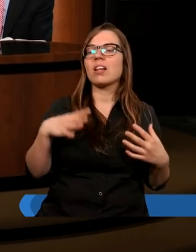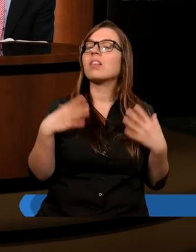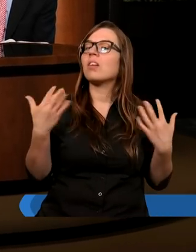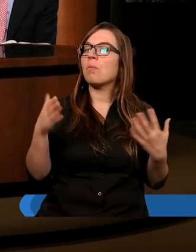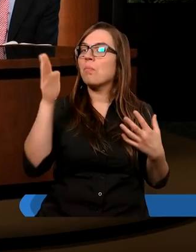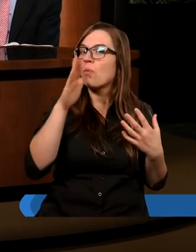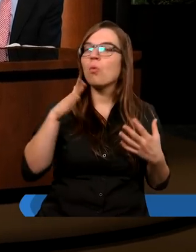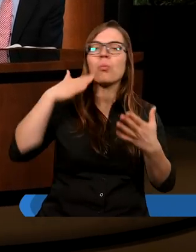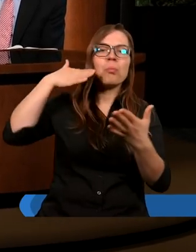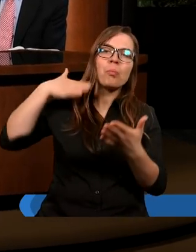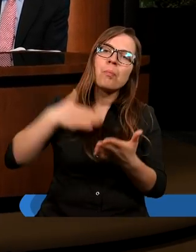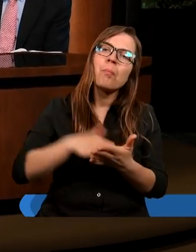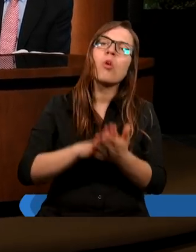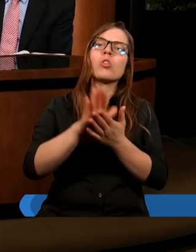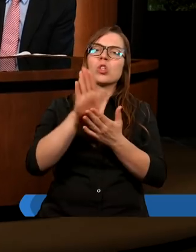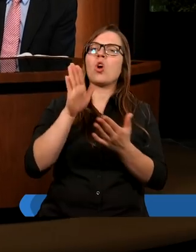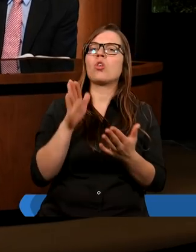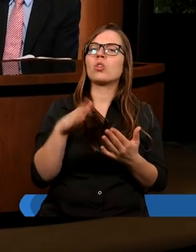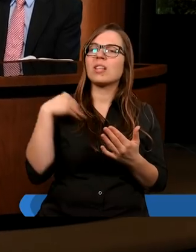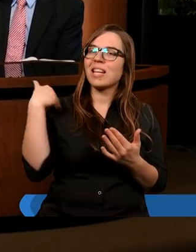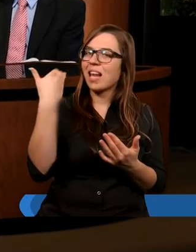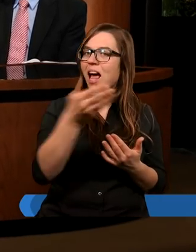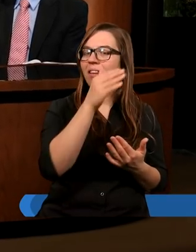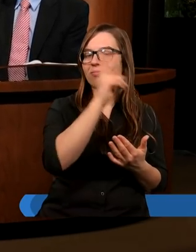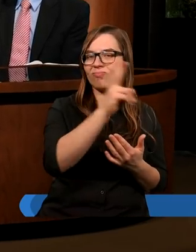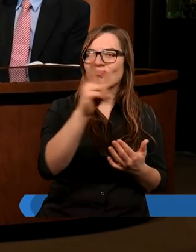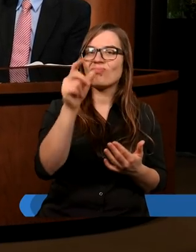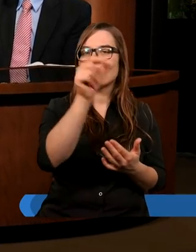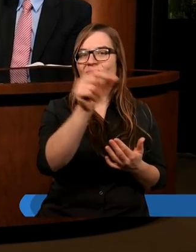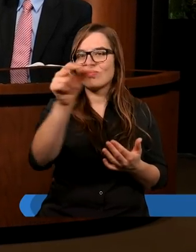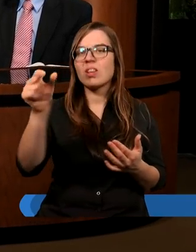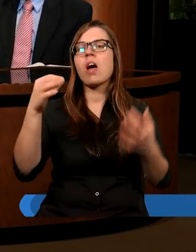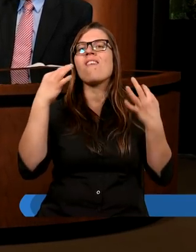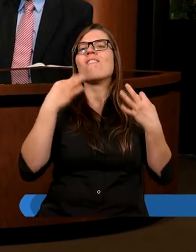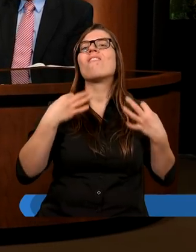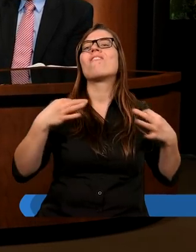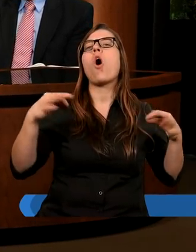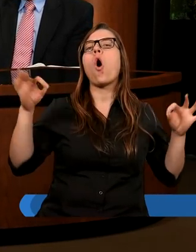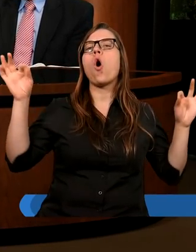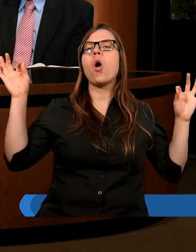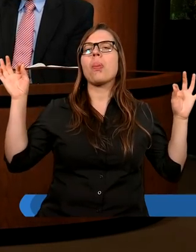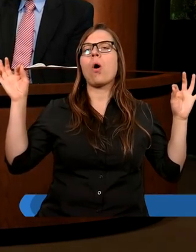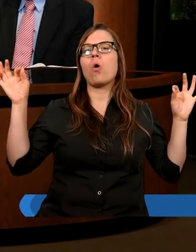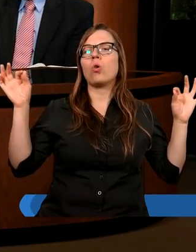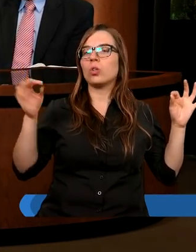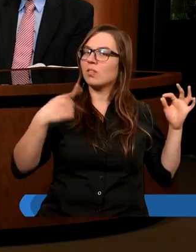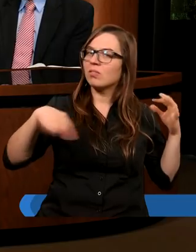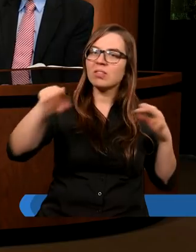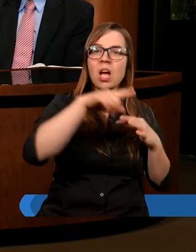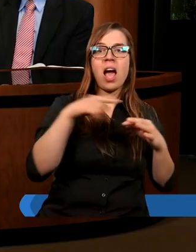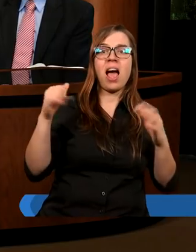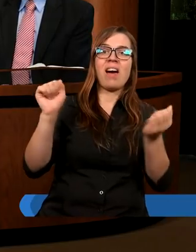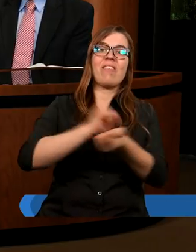Bóg od samego początku dał każdej jednostce wolność. I my nie musimy